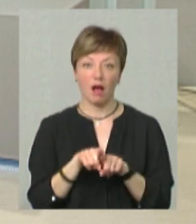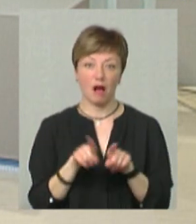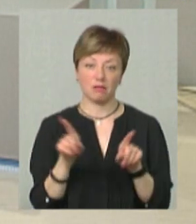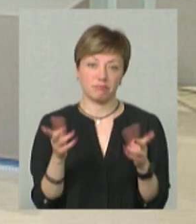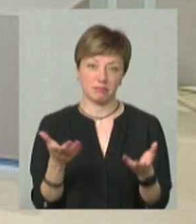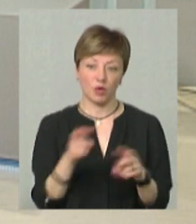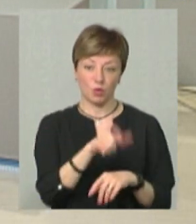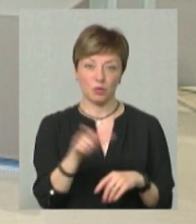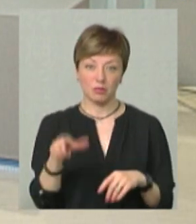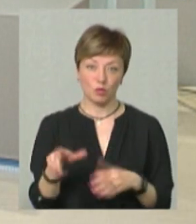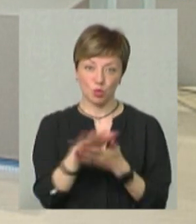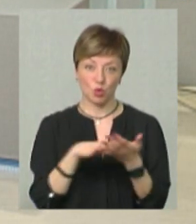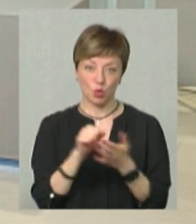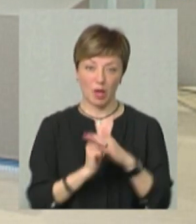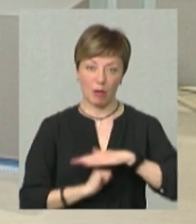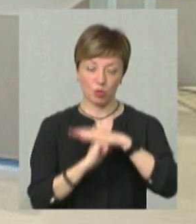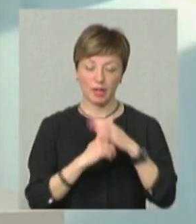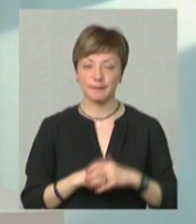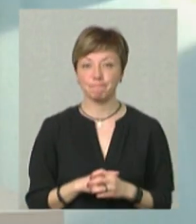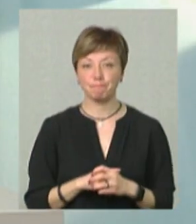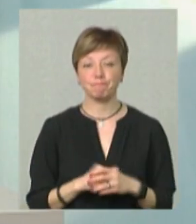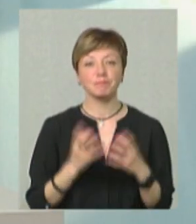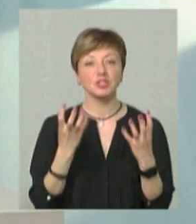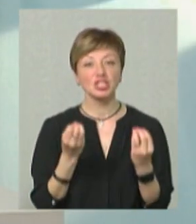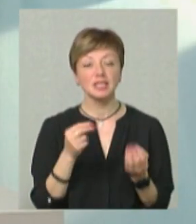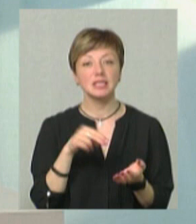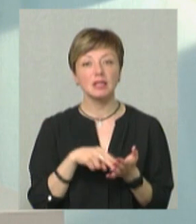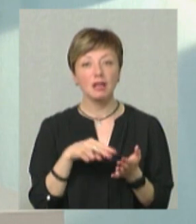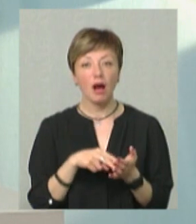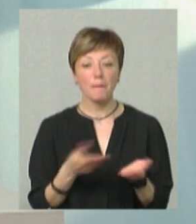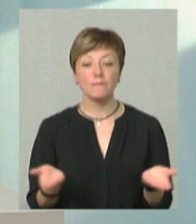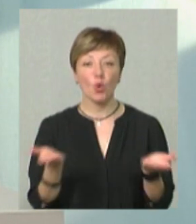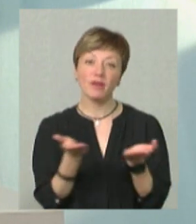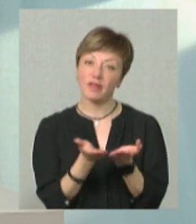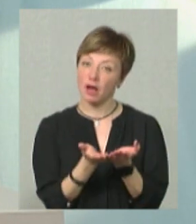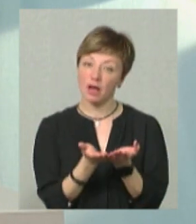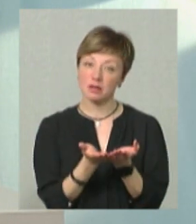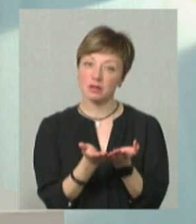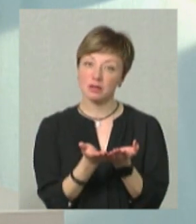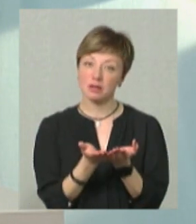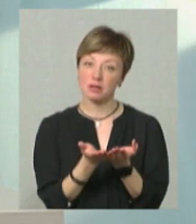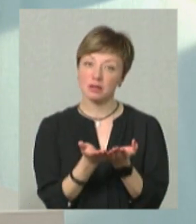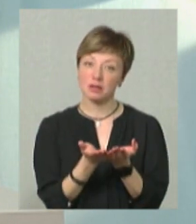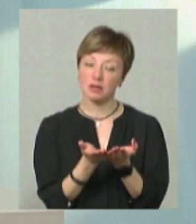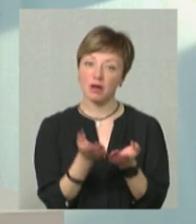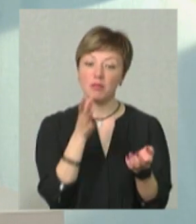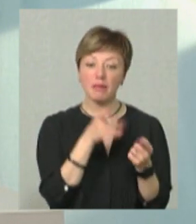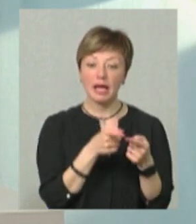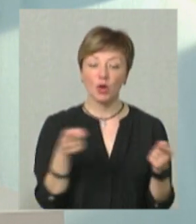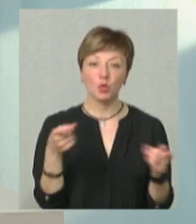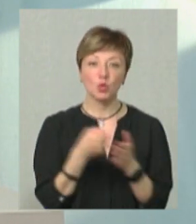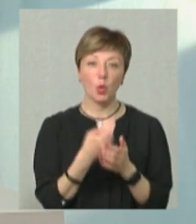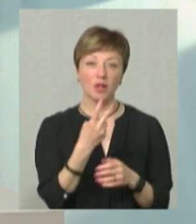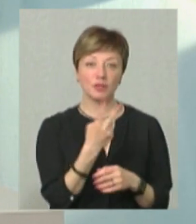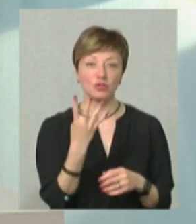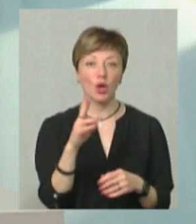такими людьми, які псують. Ще момент із ціною, якщо порівняти із тим періодом до 24